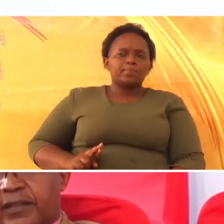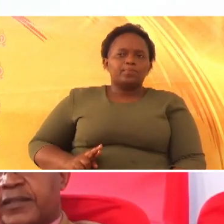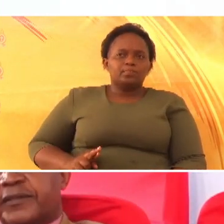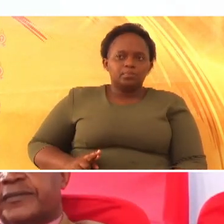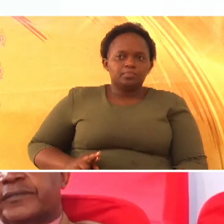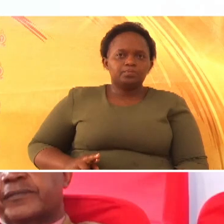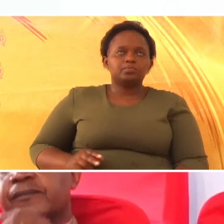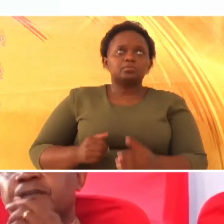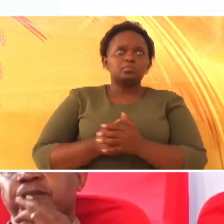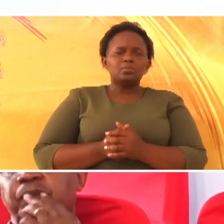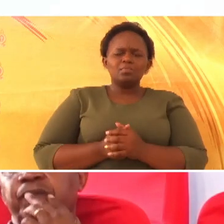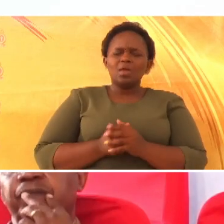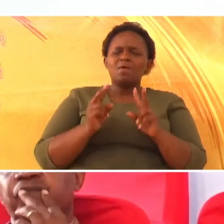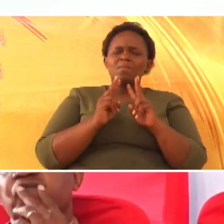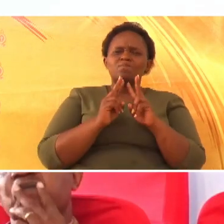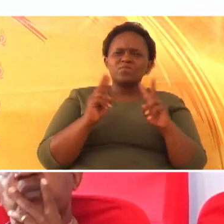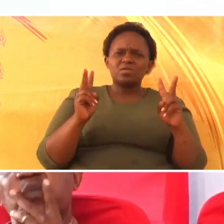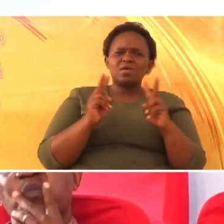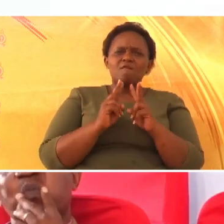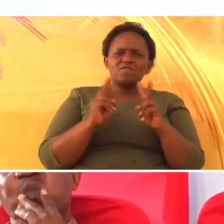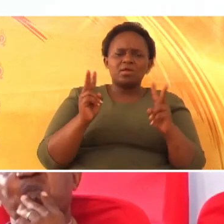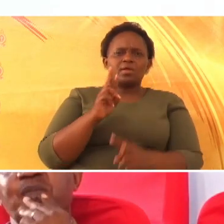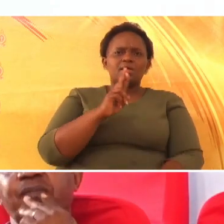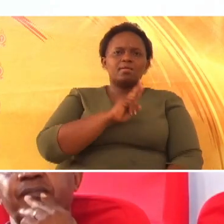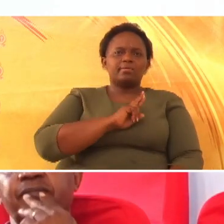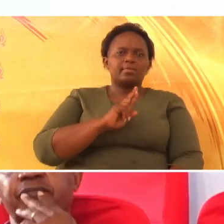They were very religious.